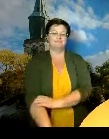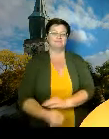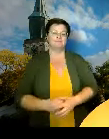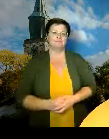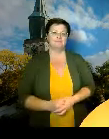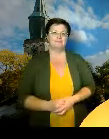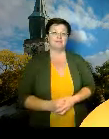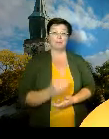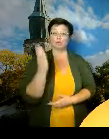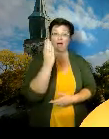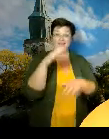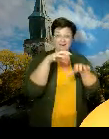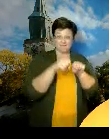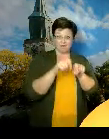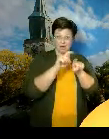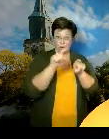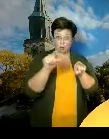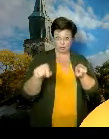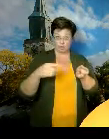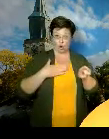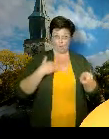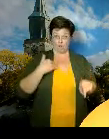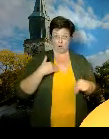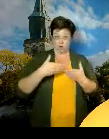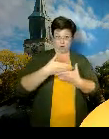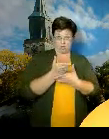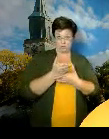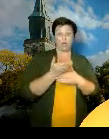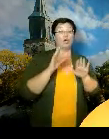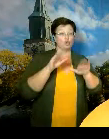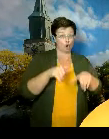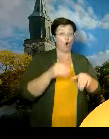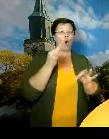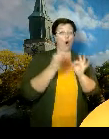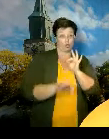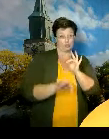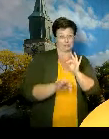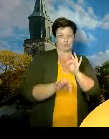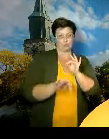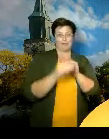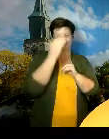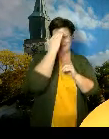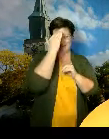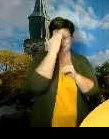Mutta ne ajanvaraukset sitten sieltä omaolokautta onnistuu jo tähän tiettyyn määrään aikoja.